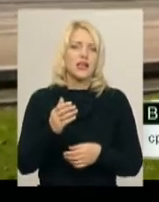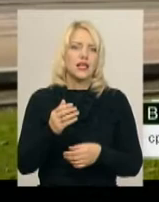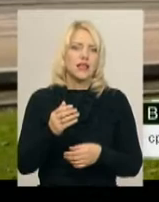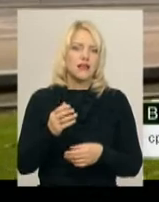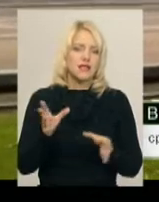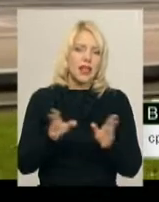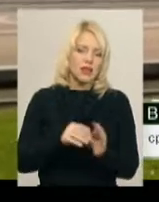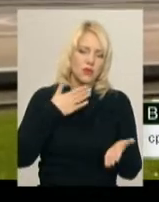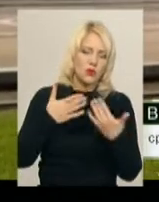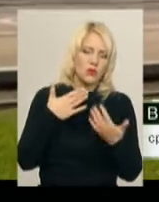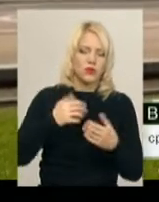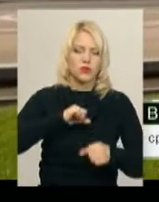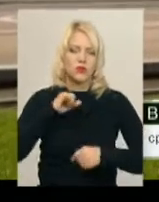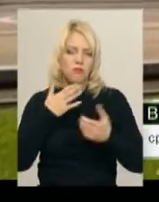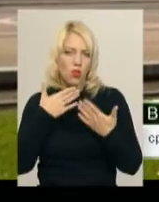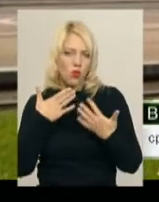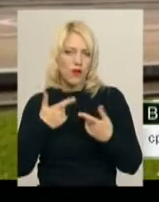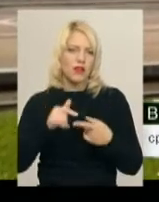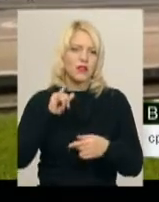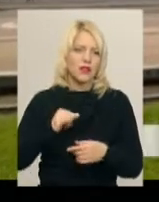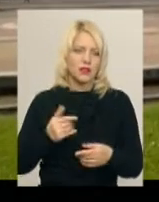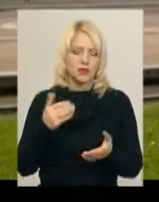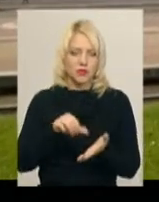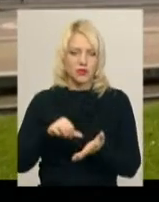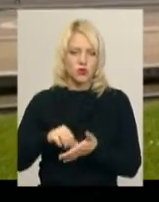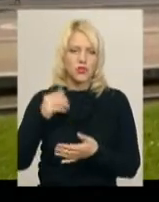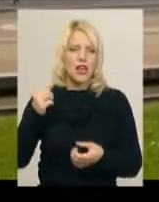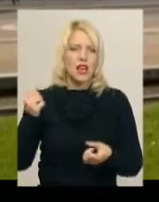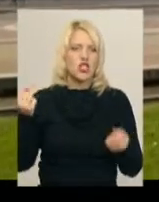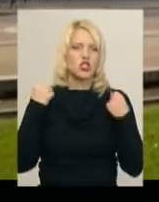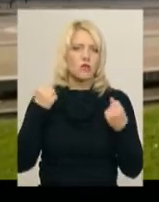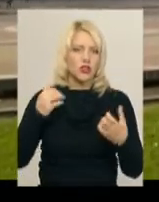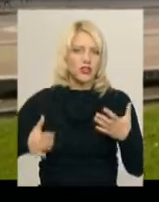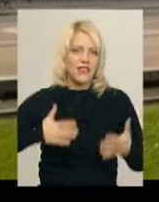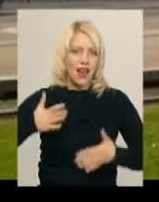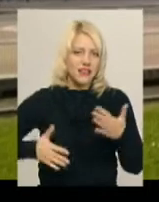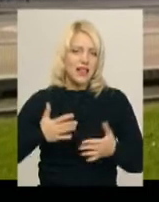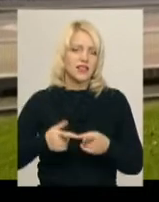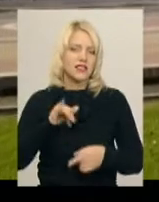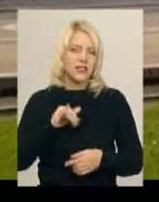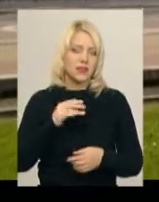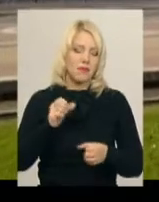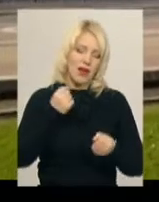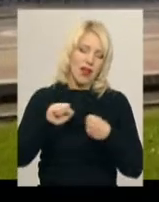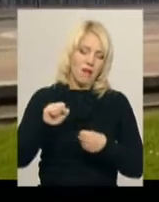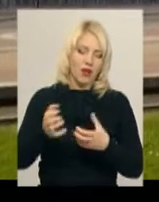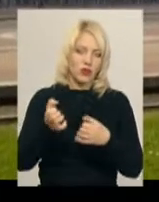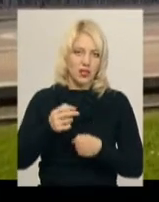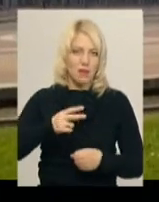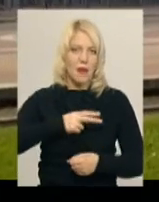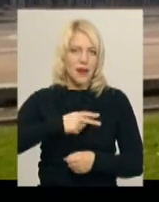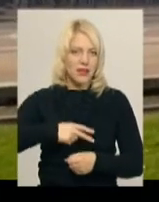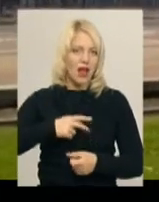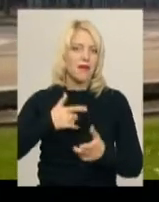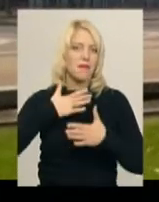дружнє спілкування, звичайні присутність і спортивний азарт. І хоча перемагати і отримувати модалі це звісно